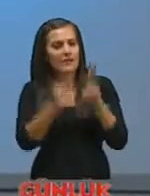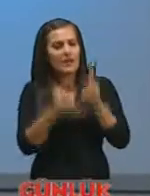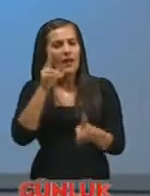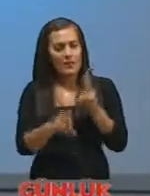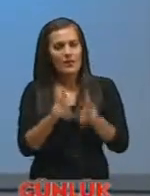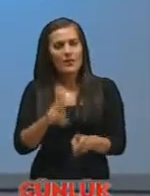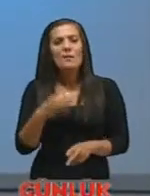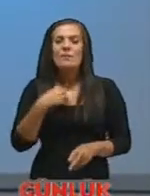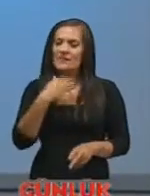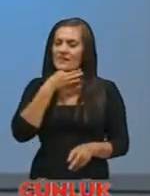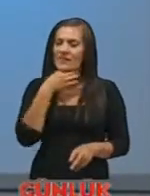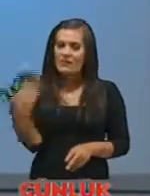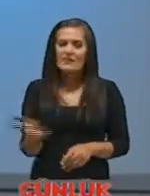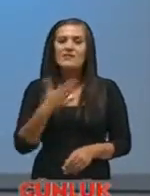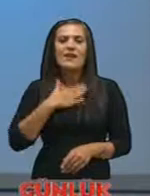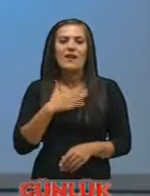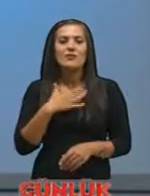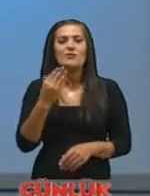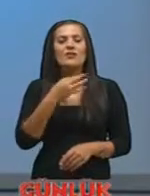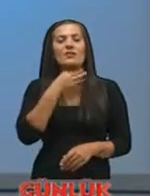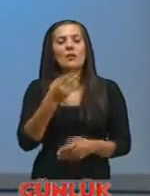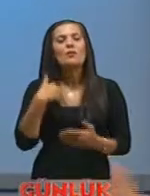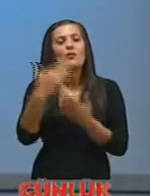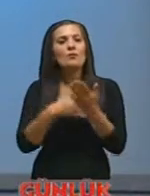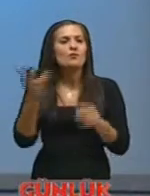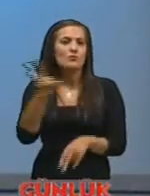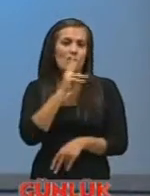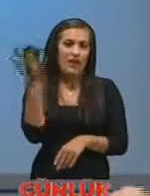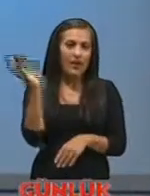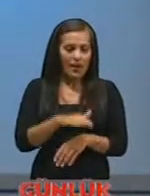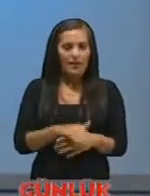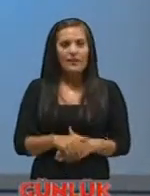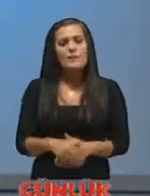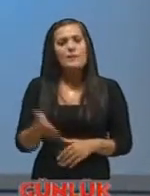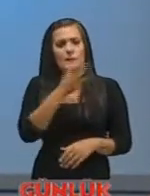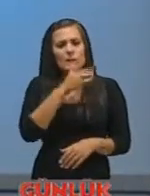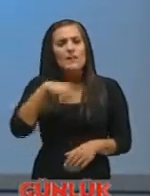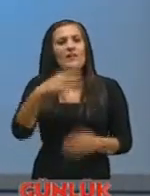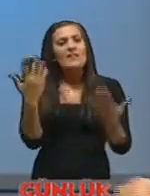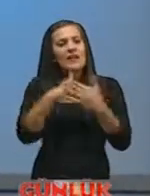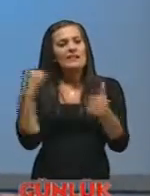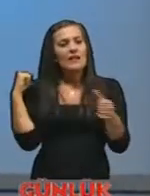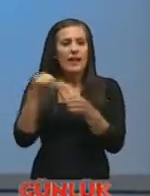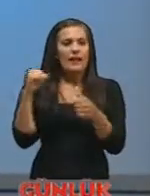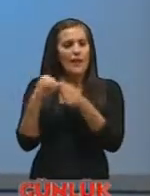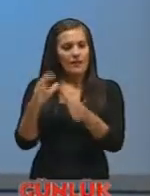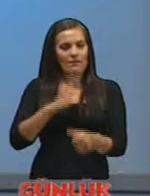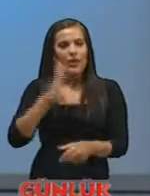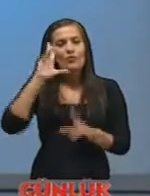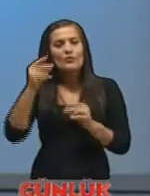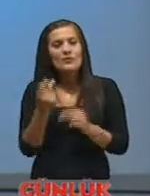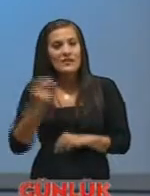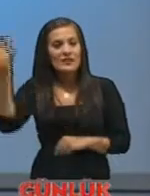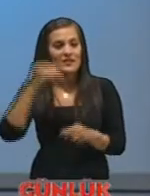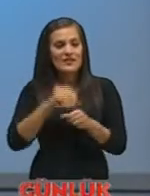inşallah size teşekkür ederiz çok çok teşekkürler efendim programımızın sonuna geldik biliyorsunuz gece tekrarlarımız var uykusu